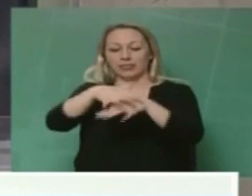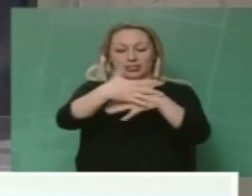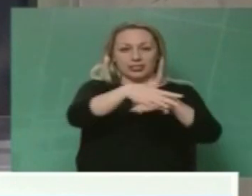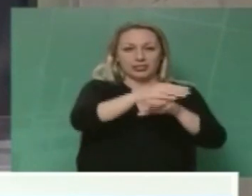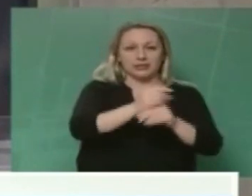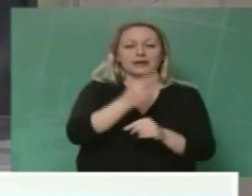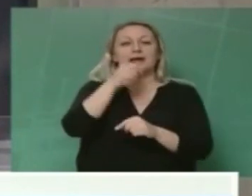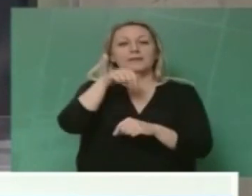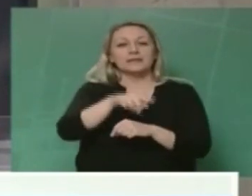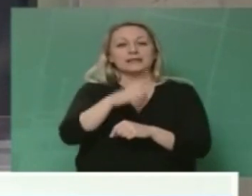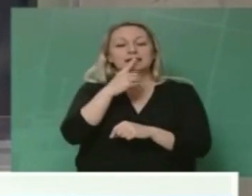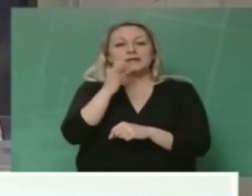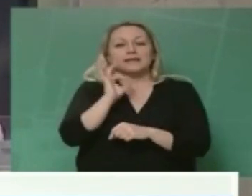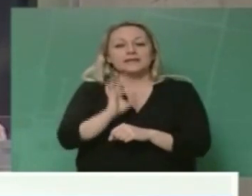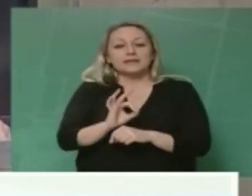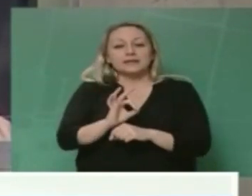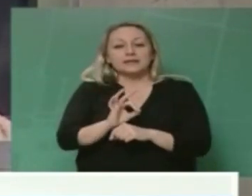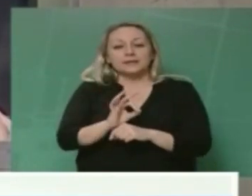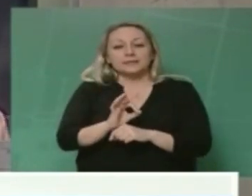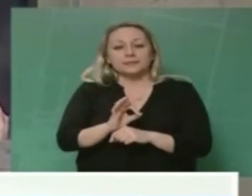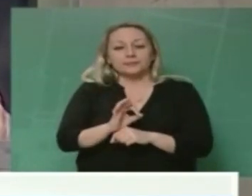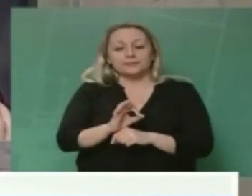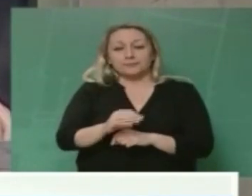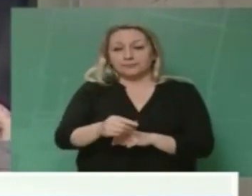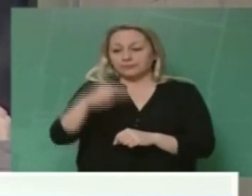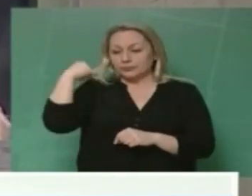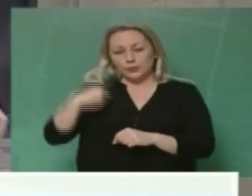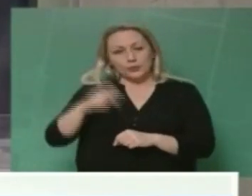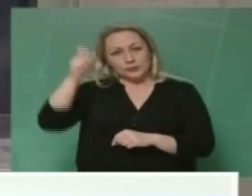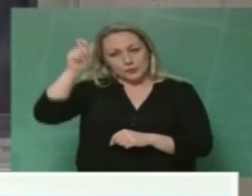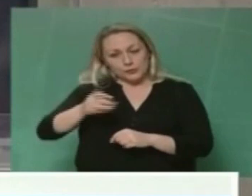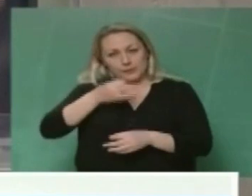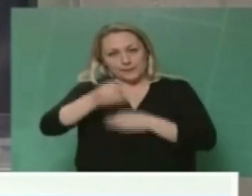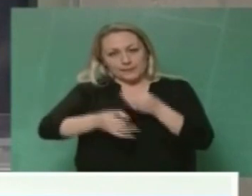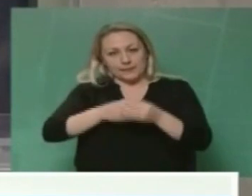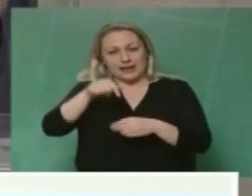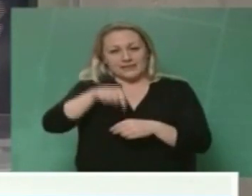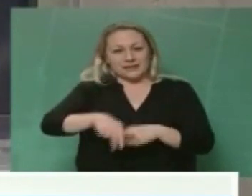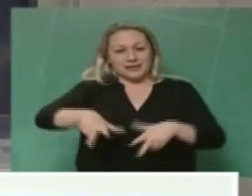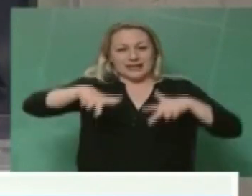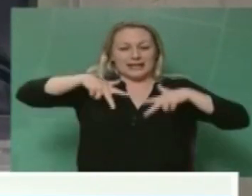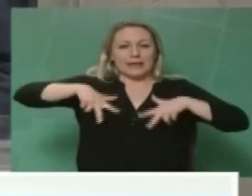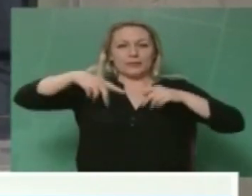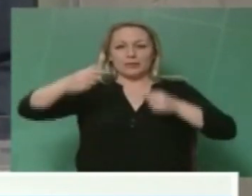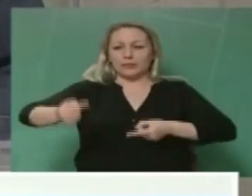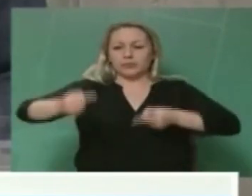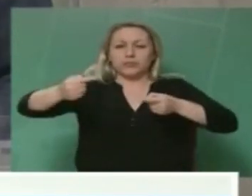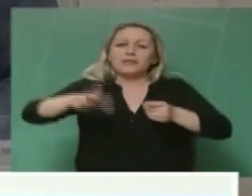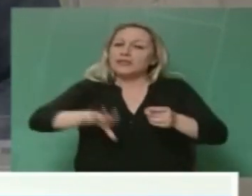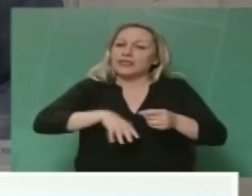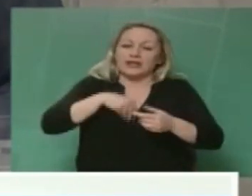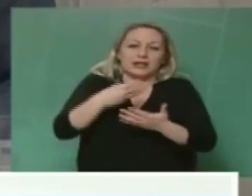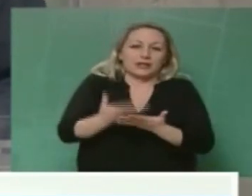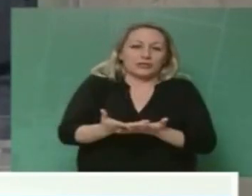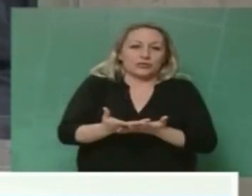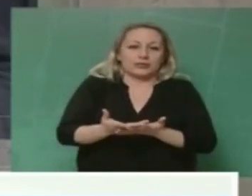έγινε μια αναφορά μάλλον από τον κύριο Δήμαρχο στην κόντρα που είχε, ανούσια κόντρα κατά τη γνώμη μας με